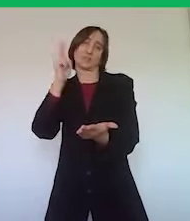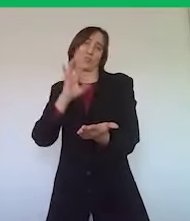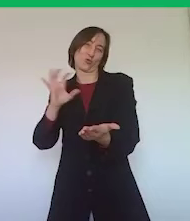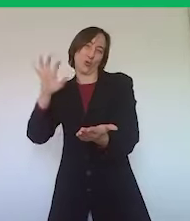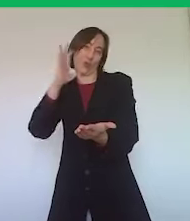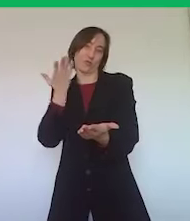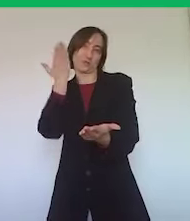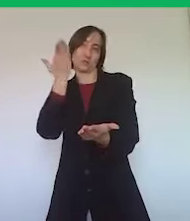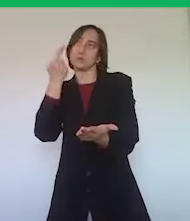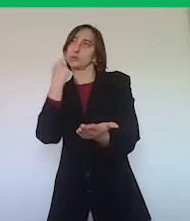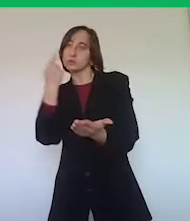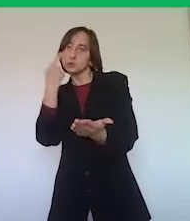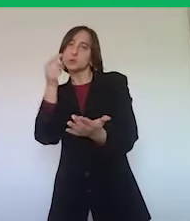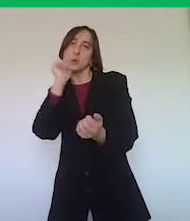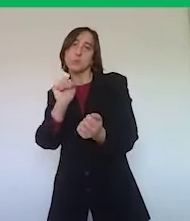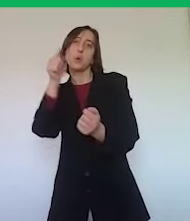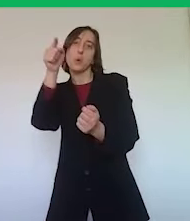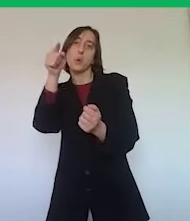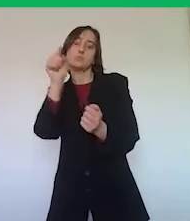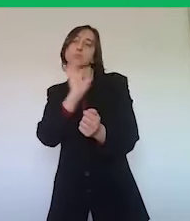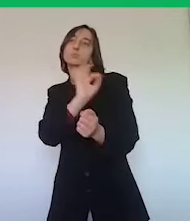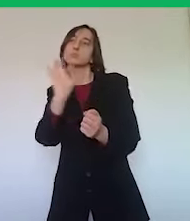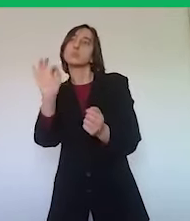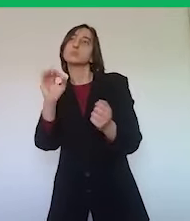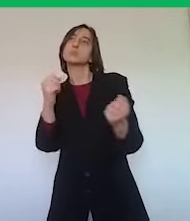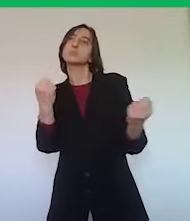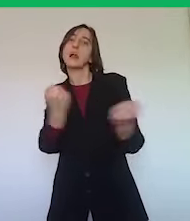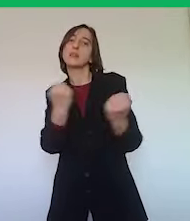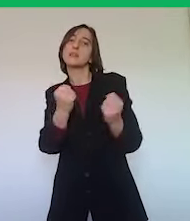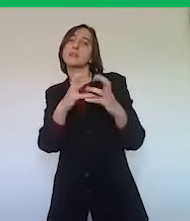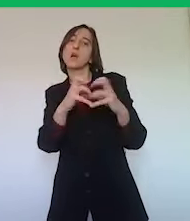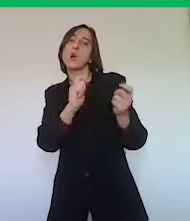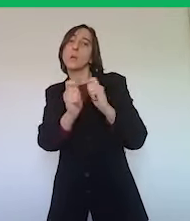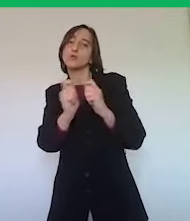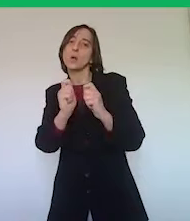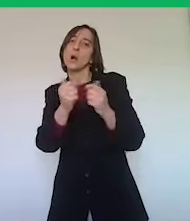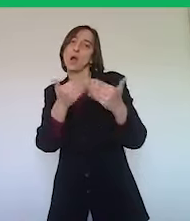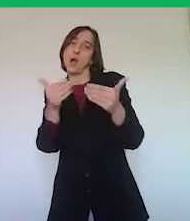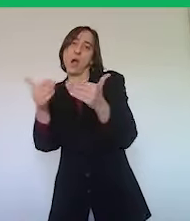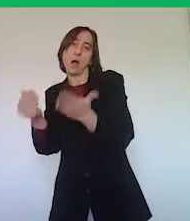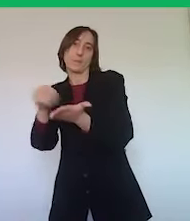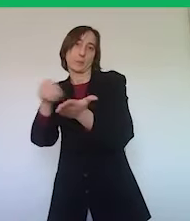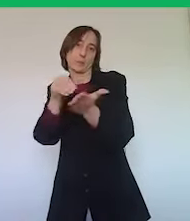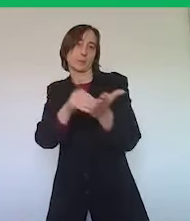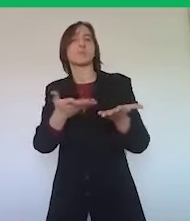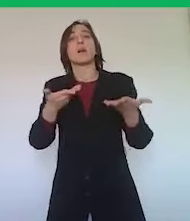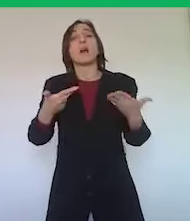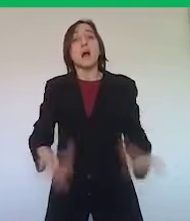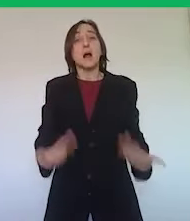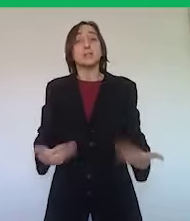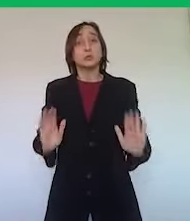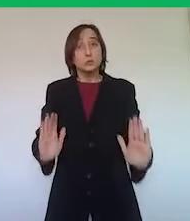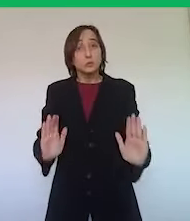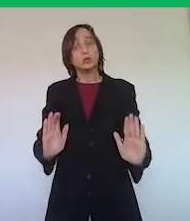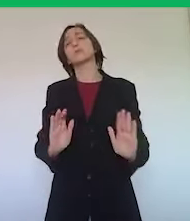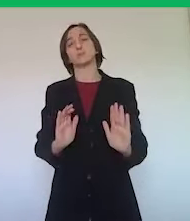contenere delle novità in termini di apertura di una serie di attività commerciali. Per il momento è consentita la vendita